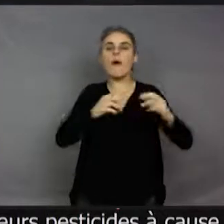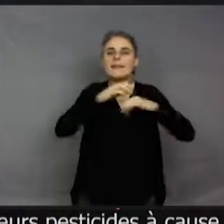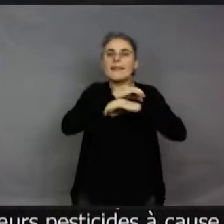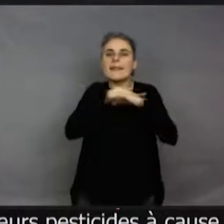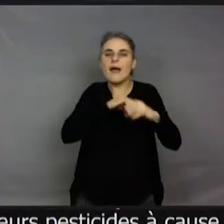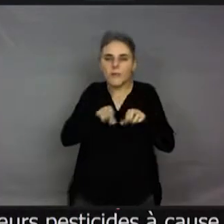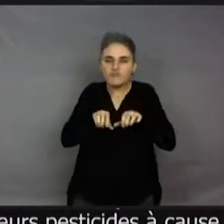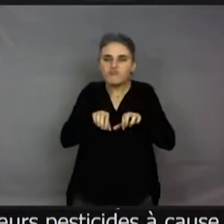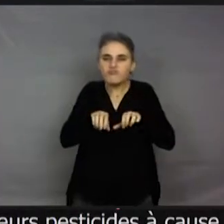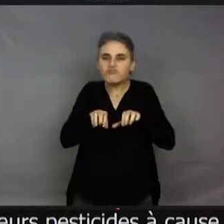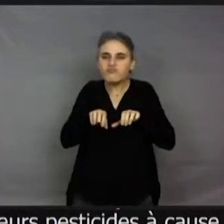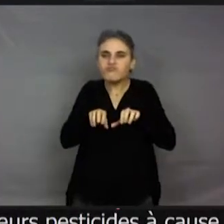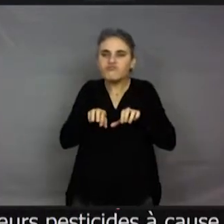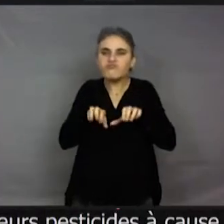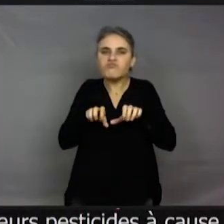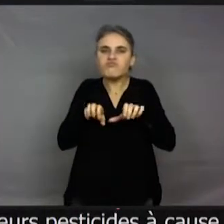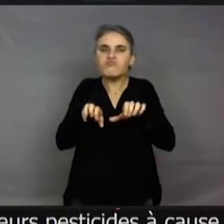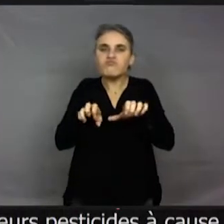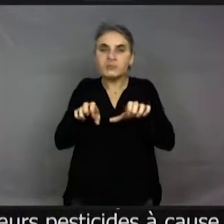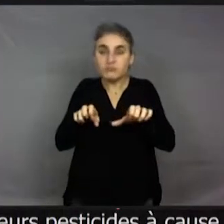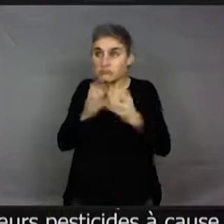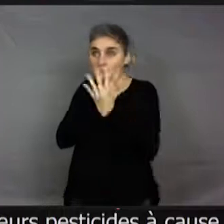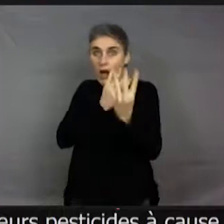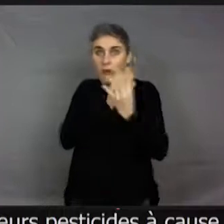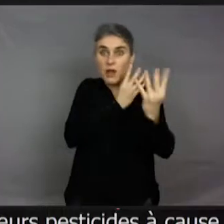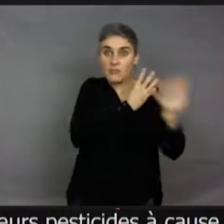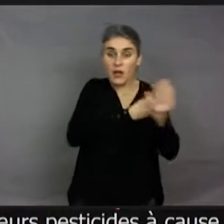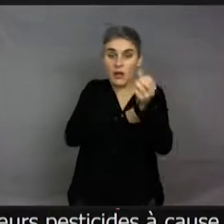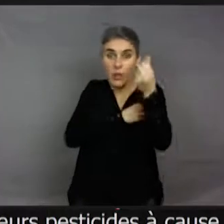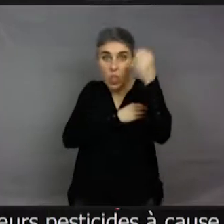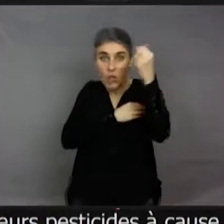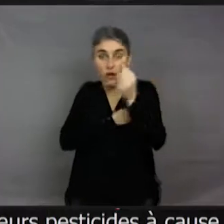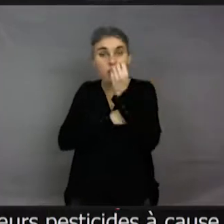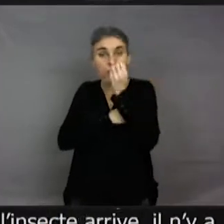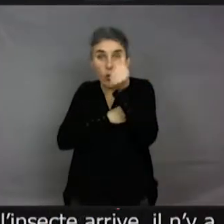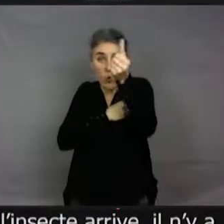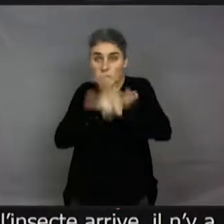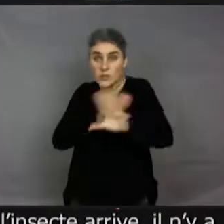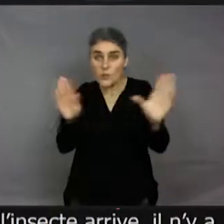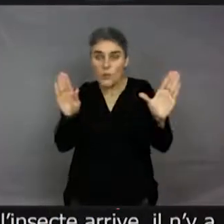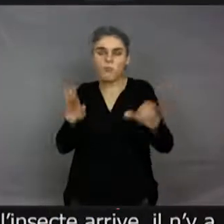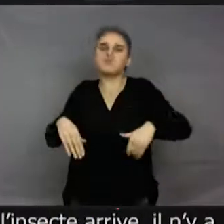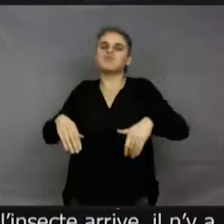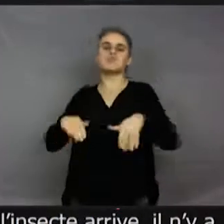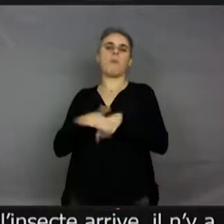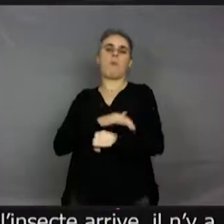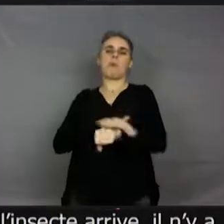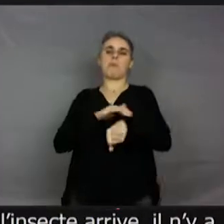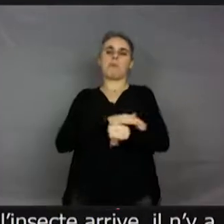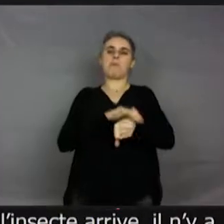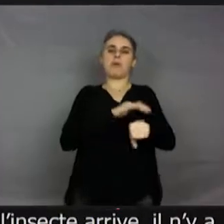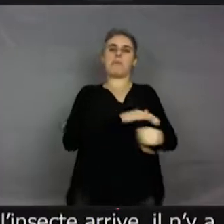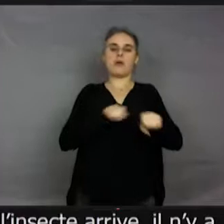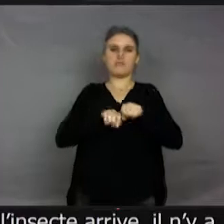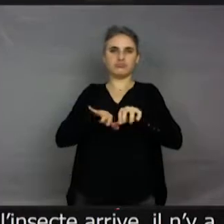il est... Voilà, il n a que du colza, donc il peut être vraiment très prolifique, il peut pondre des œufs absolument partout et donc vous multipliez les